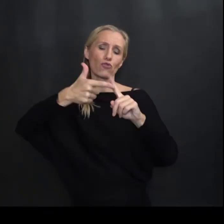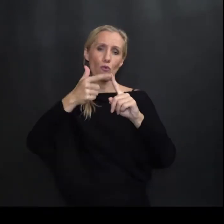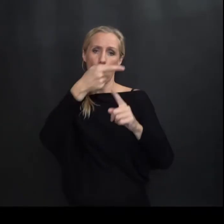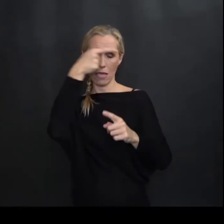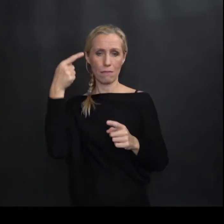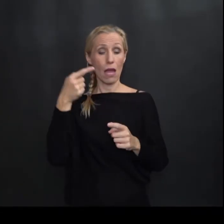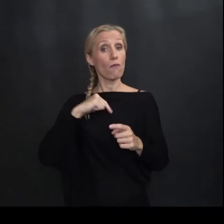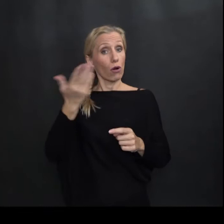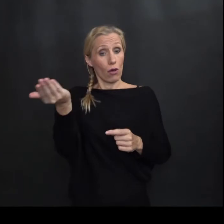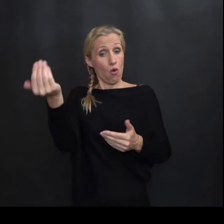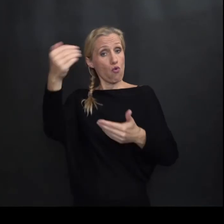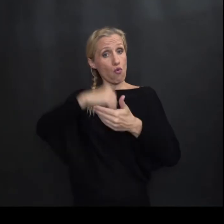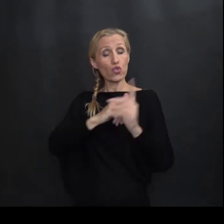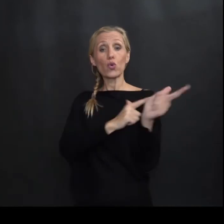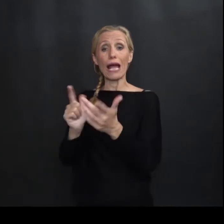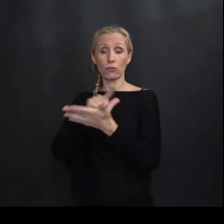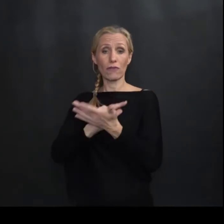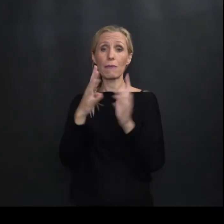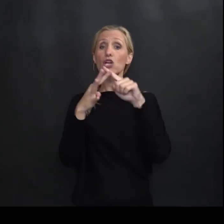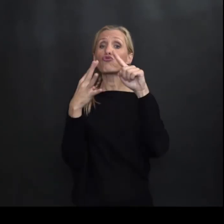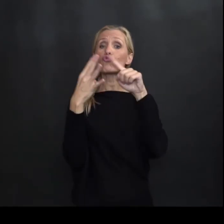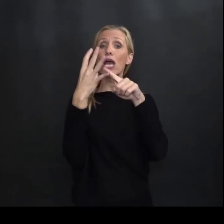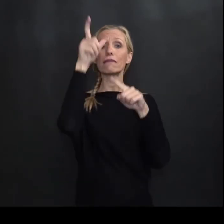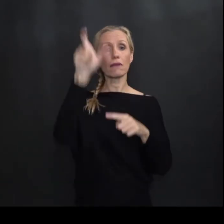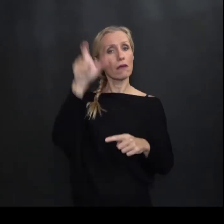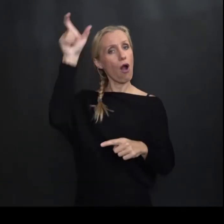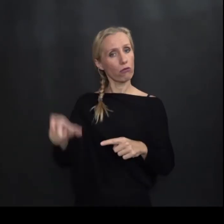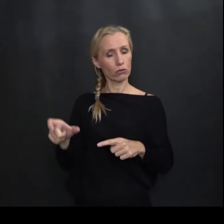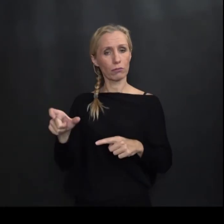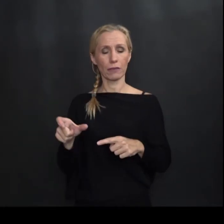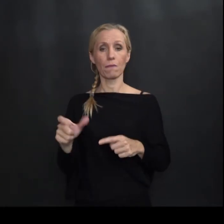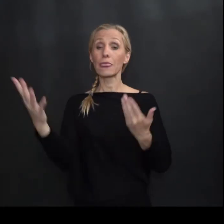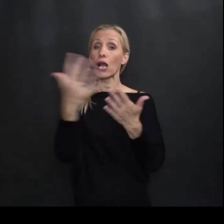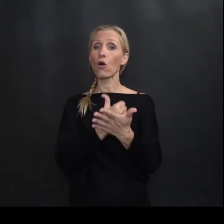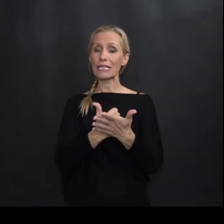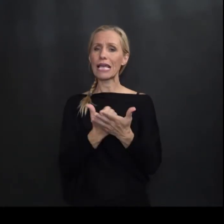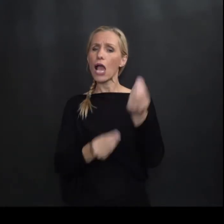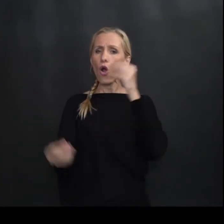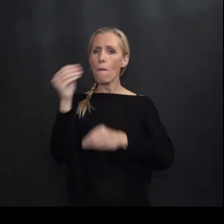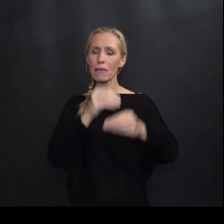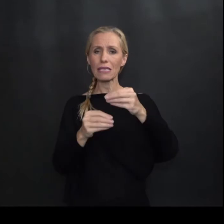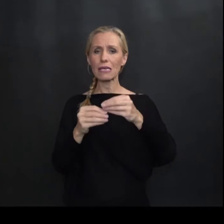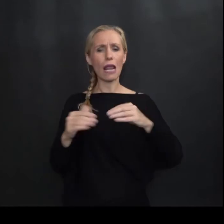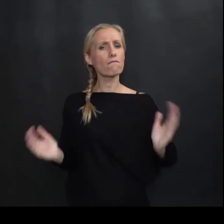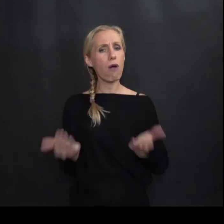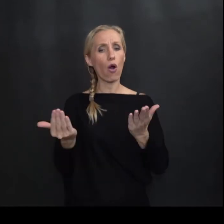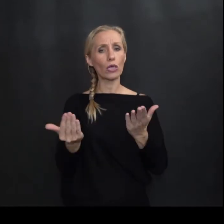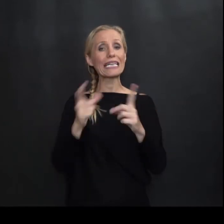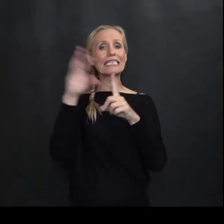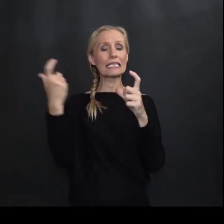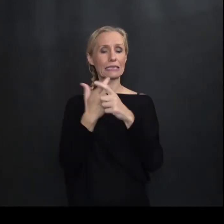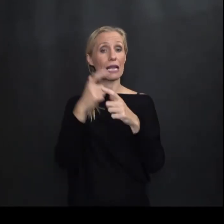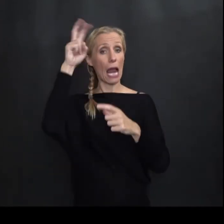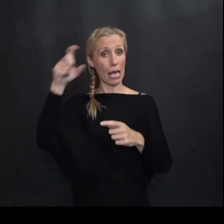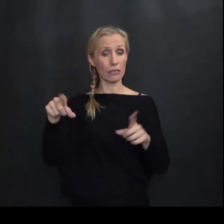naziv Ona je mogla primiti Najviše u ratno vrijeme Četiri člana Posade Koristila je Kombinirani pogon Dizel i